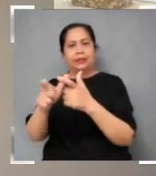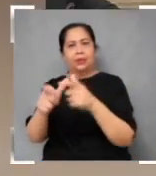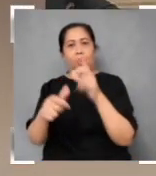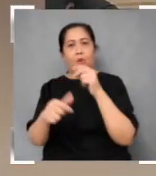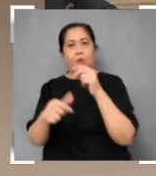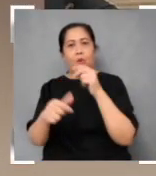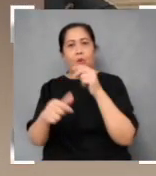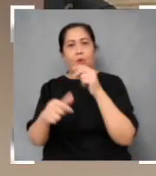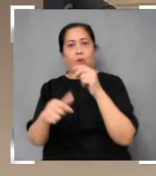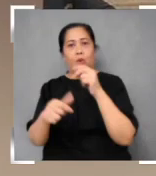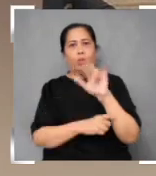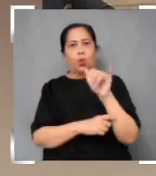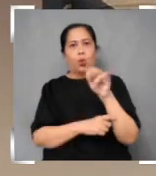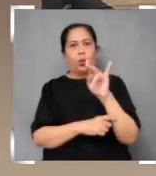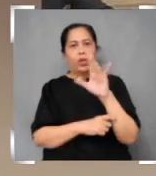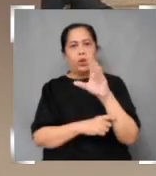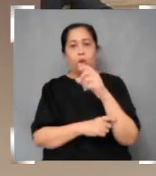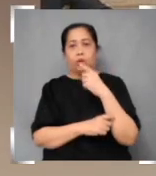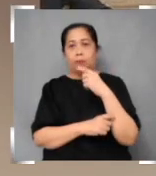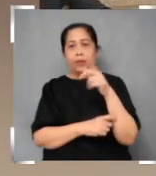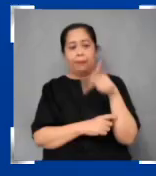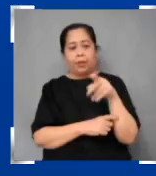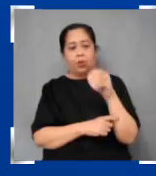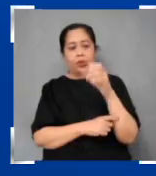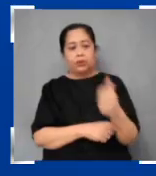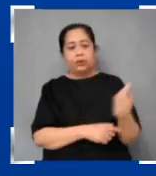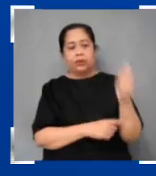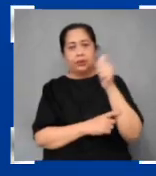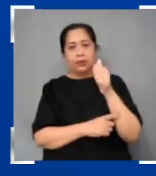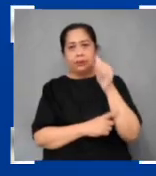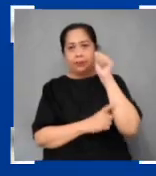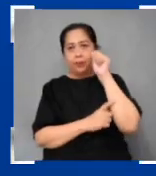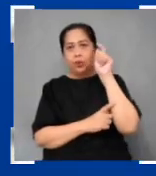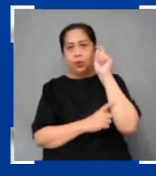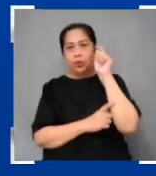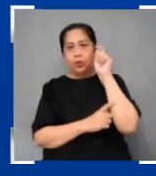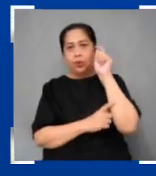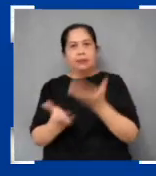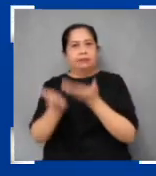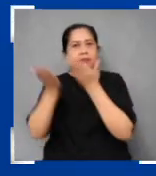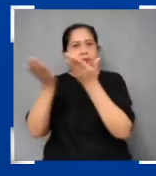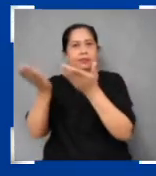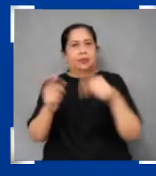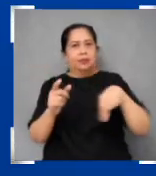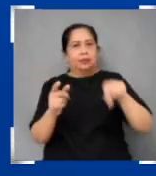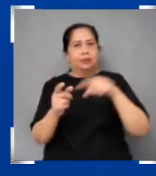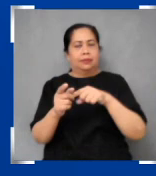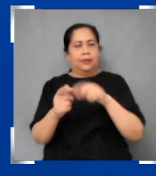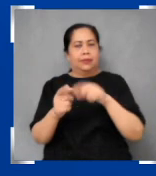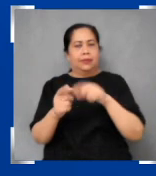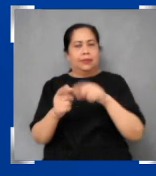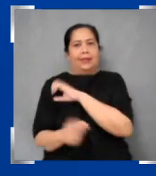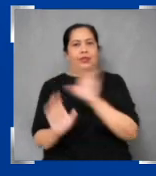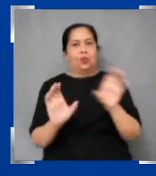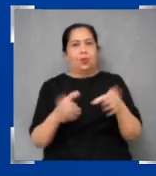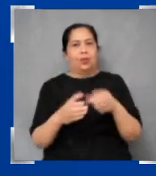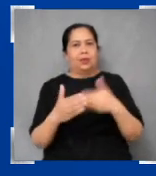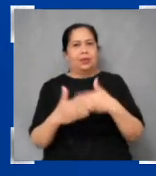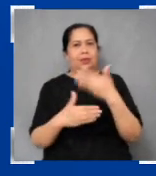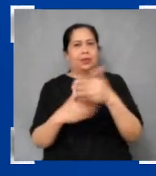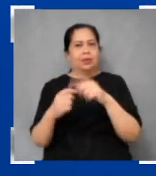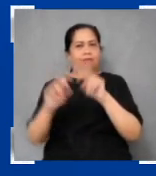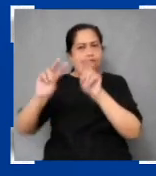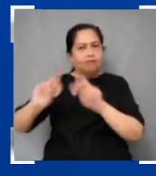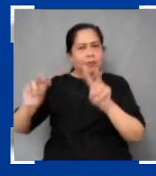Ayon kay POC President Abraham Tolentino, itong naging rekwendasyon ng kanilang ethics committee kasunod ng pagsisiyasat sa issue sa